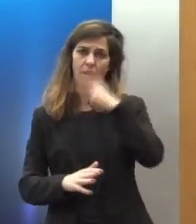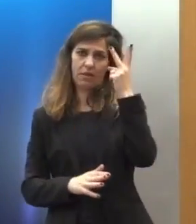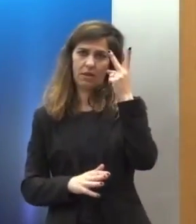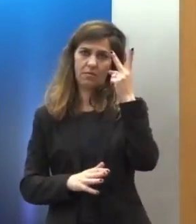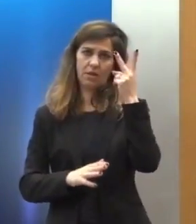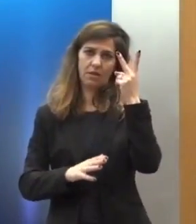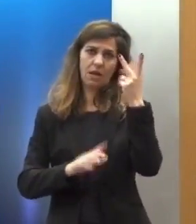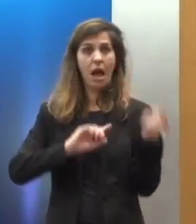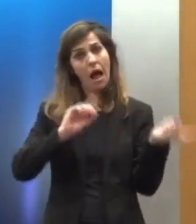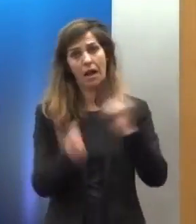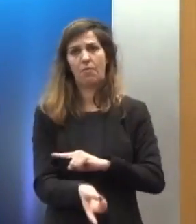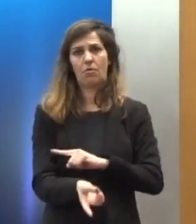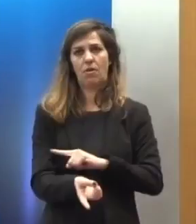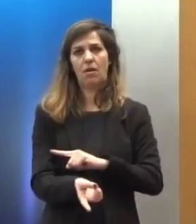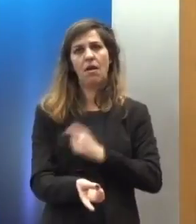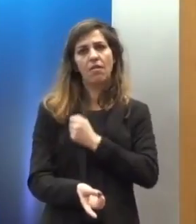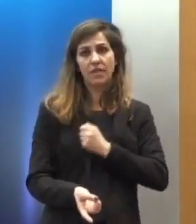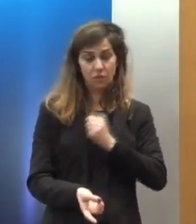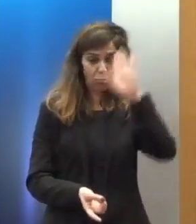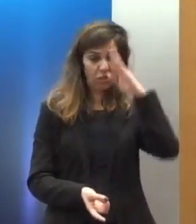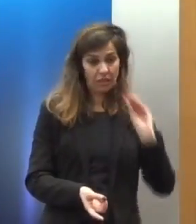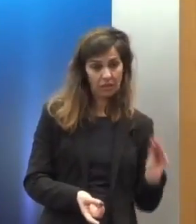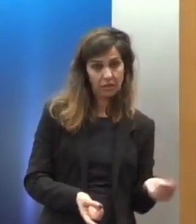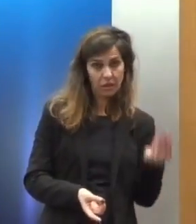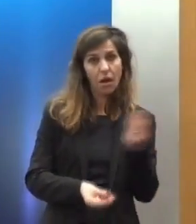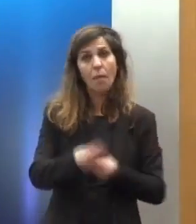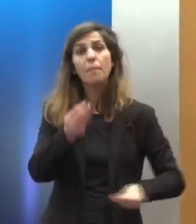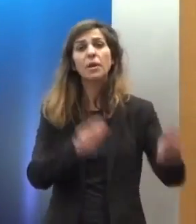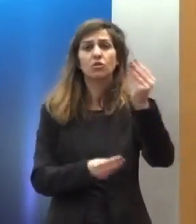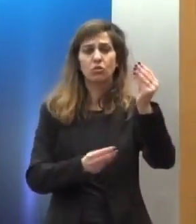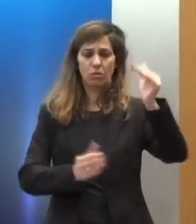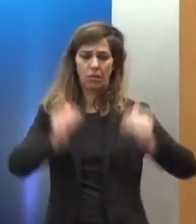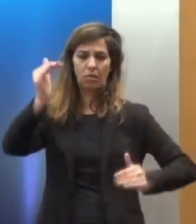περισσότερη αδικία και μεγαλύτερη ανισότητα.